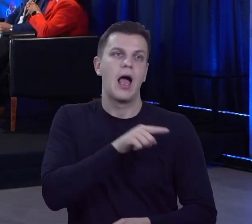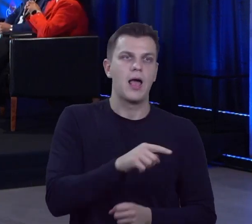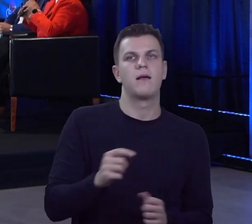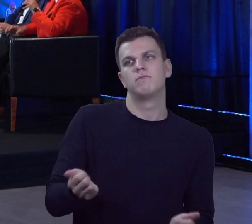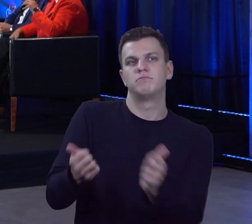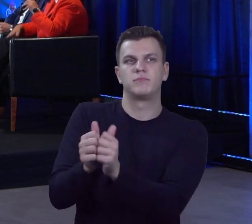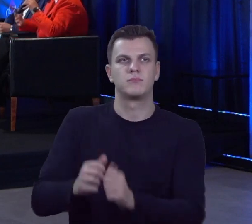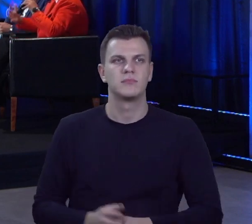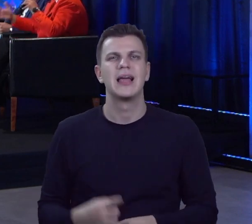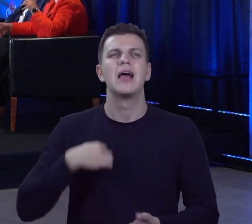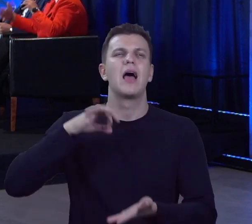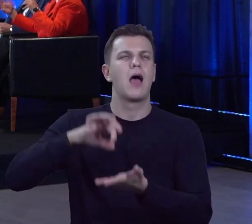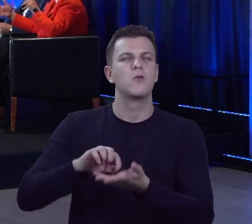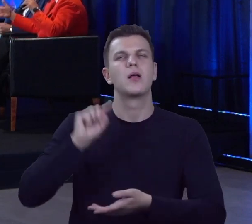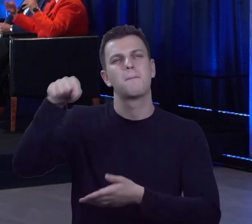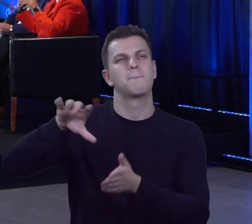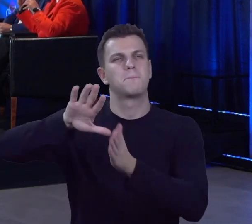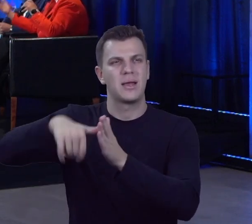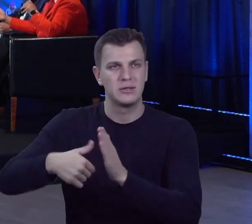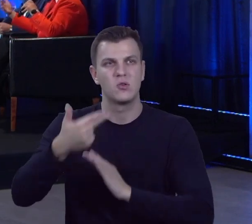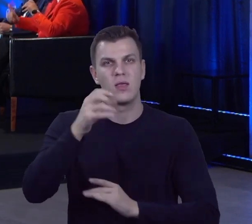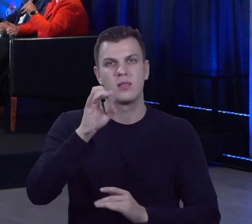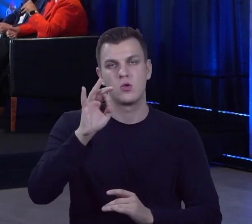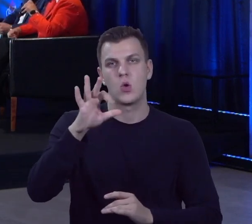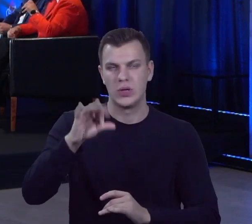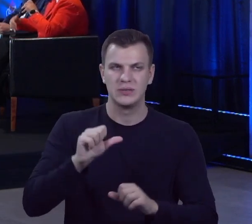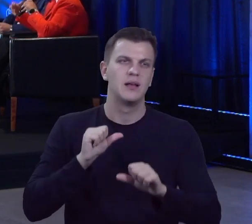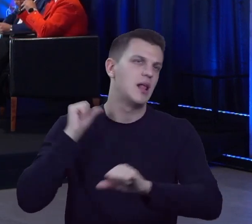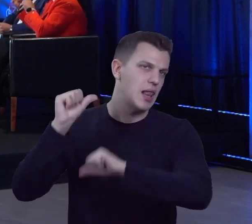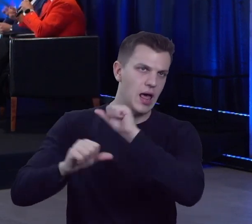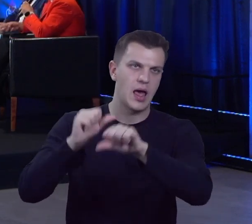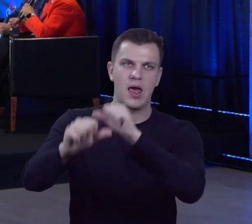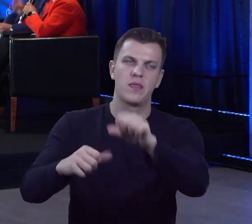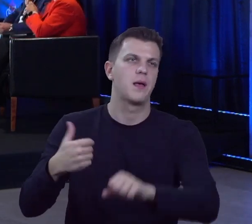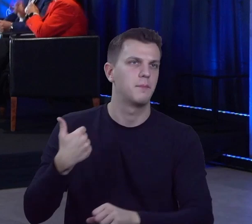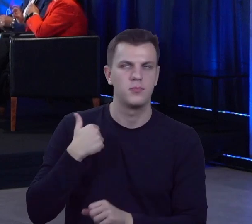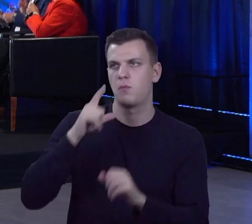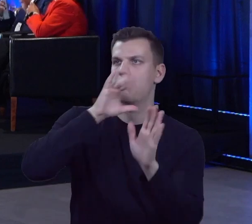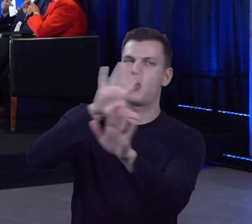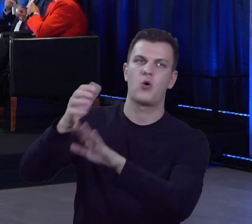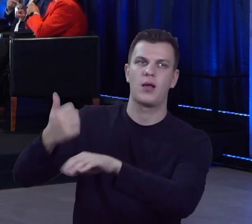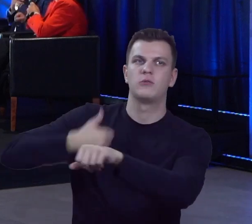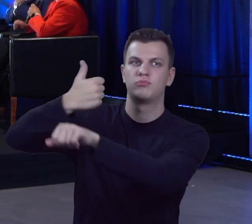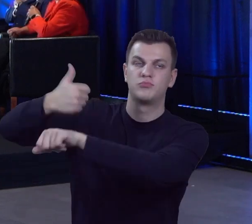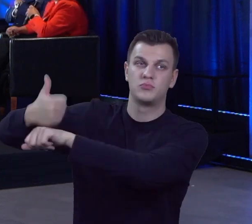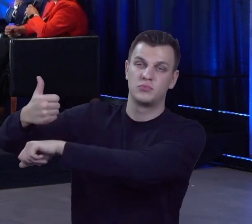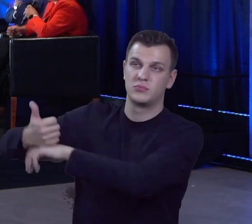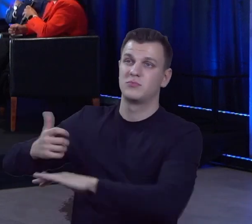miasteczka, w którym to NGO-s przez wiele lat pokazywał poprzednim włodarzom, że można małym naprawdę